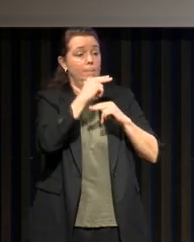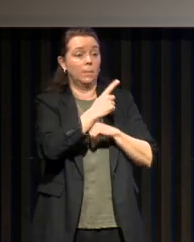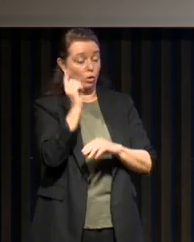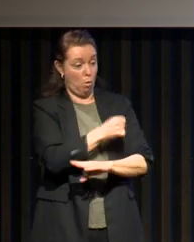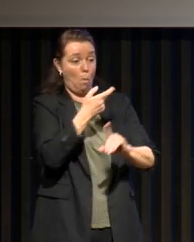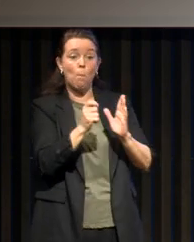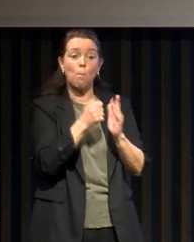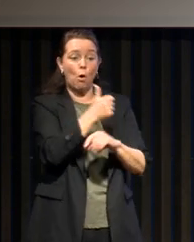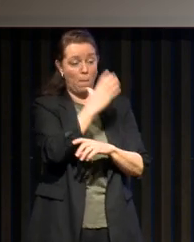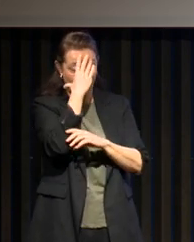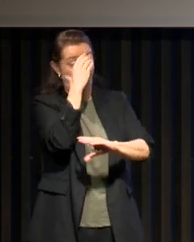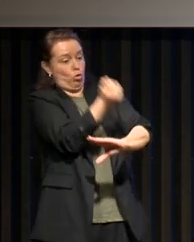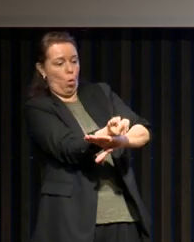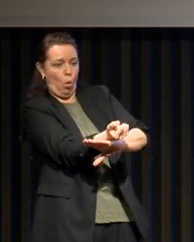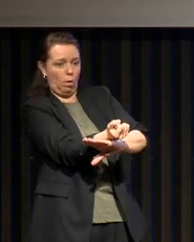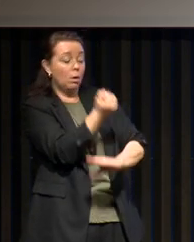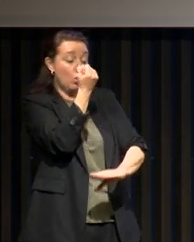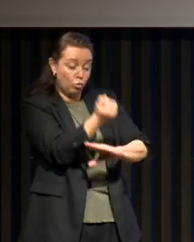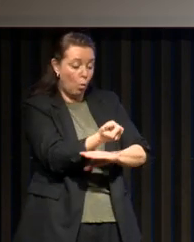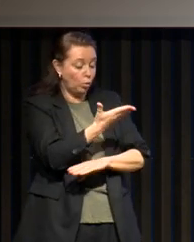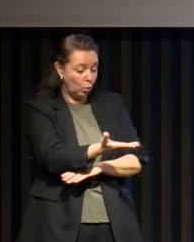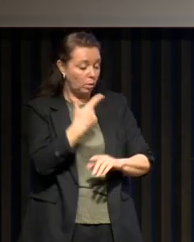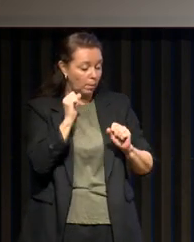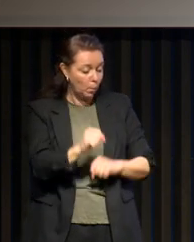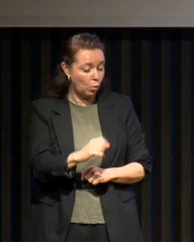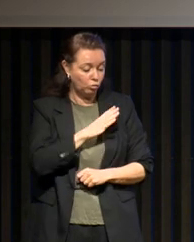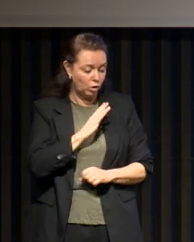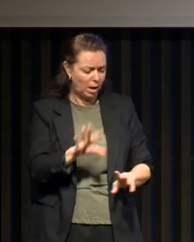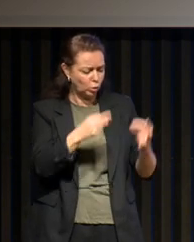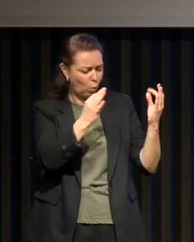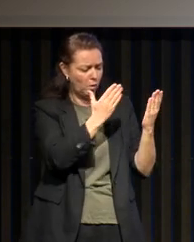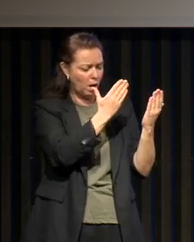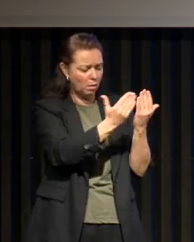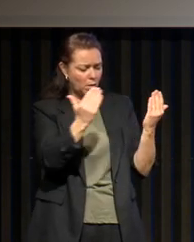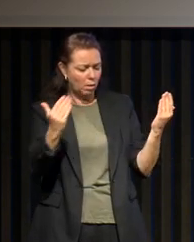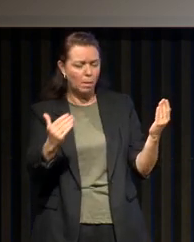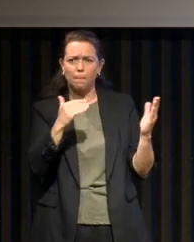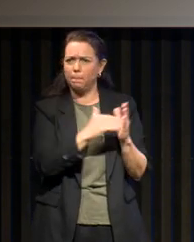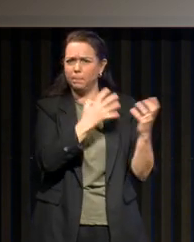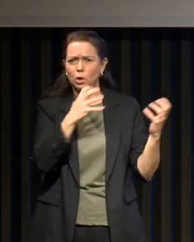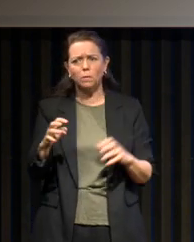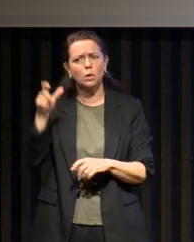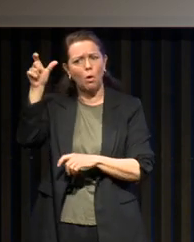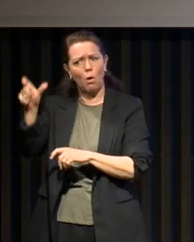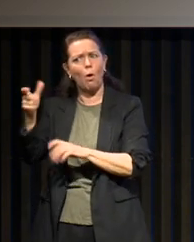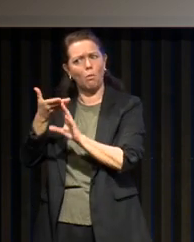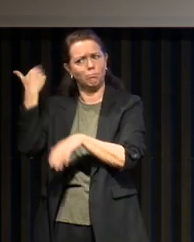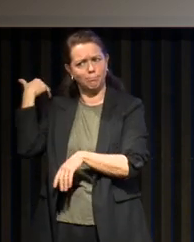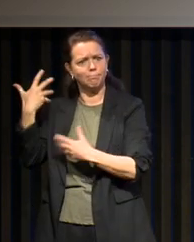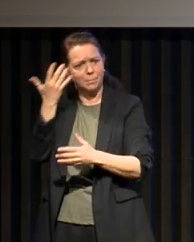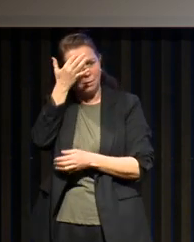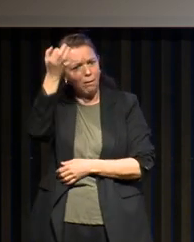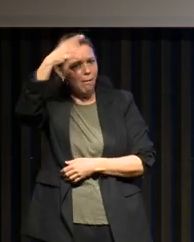Et donc là, on peut mettre des traitements positionnels. Alors, j'ai retrouvé la patente, la licence de 1900 où ils avaient déjà inventé la...